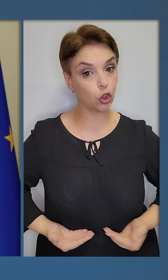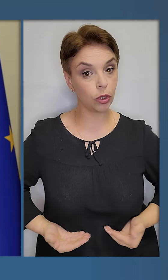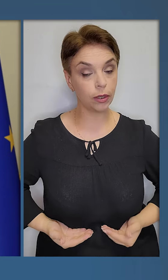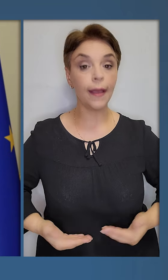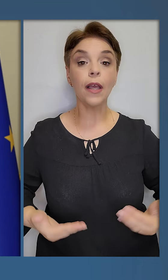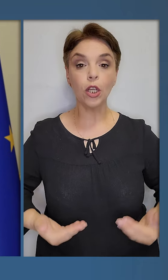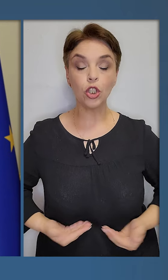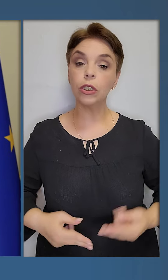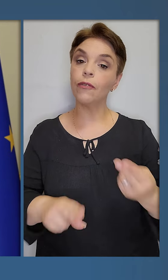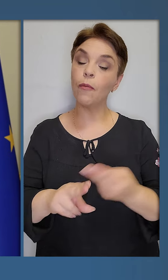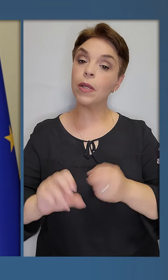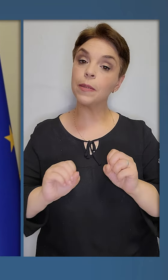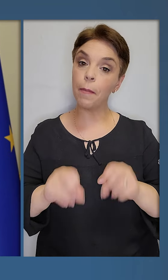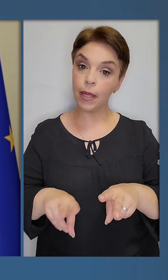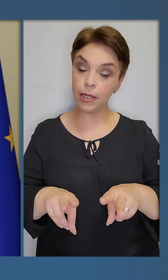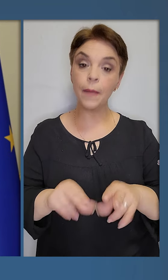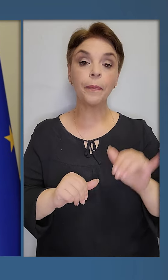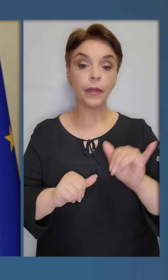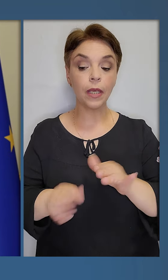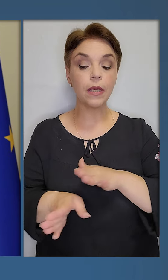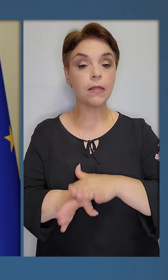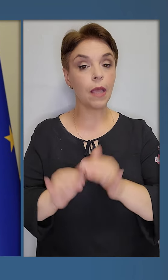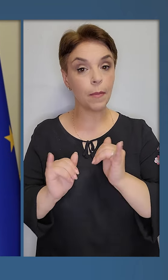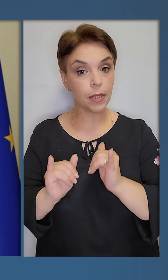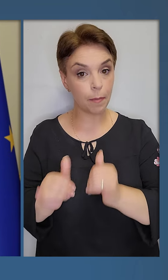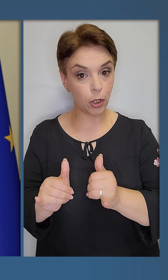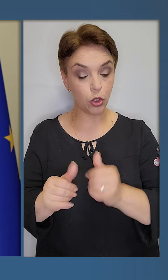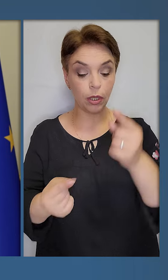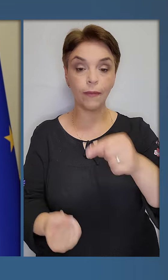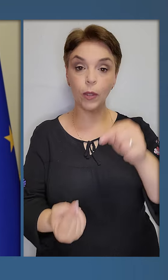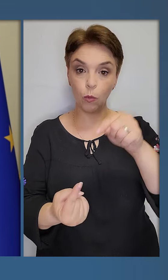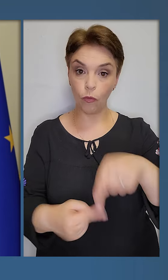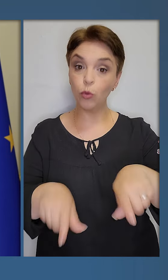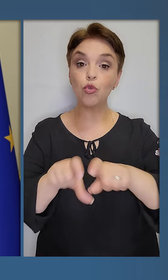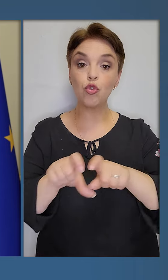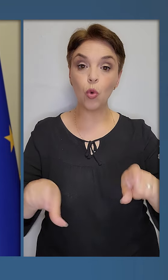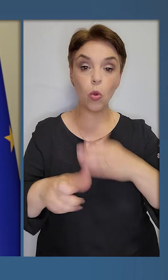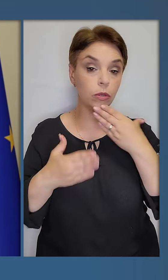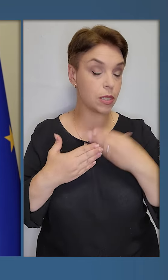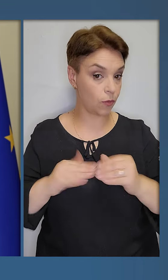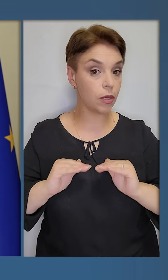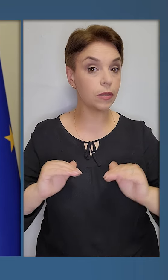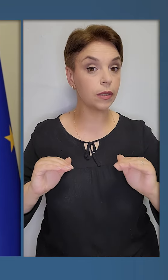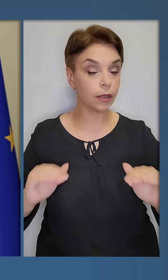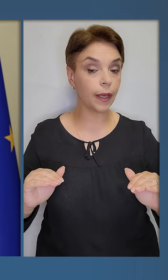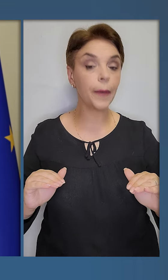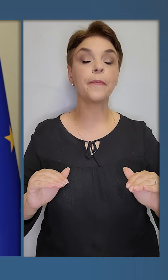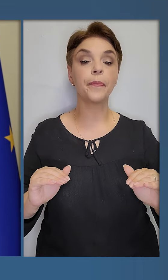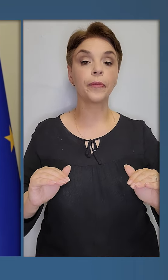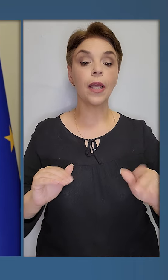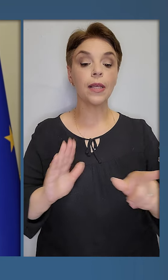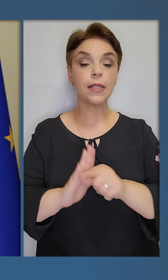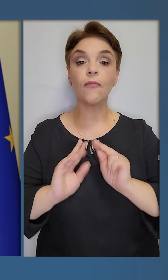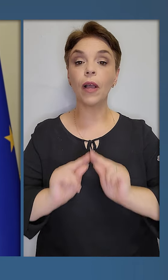жити в безпеці і забезпечити відповідну школу для своїх дітей з